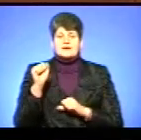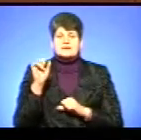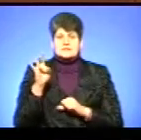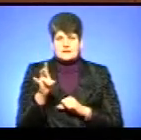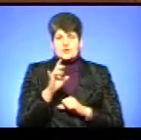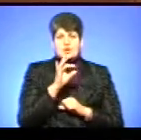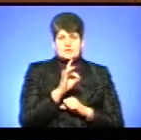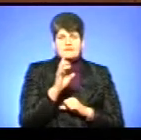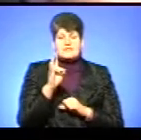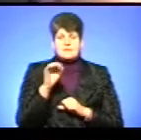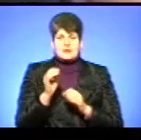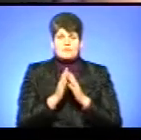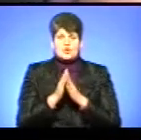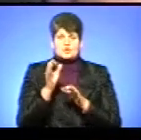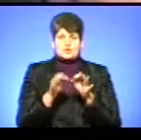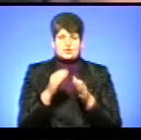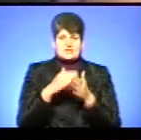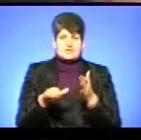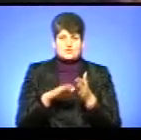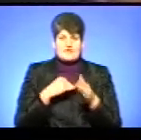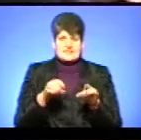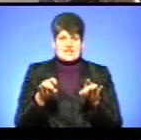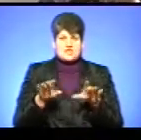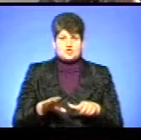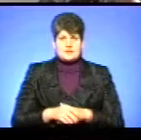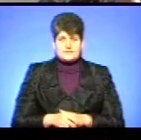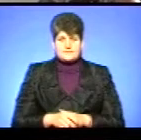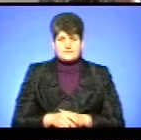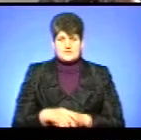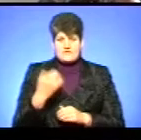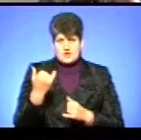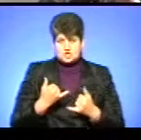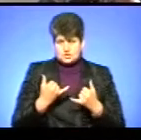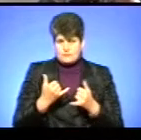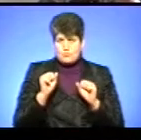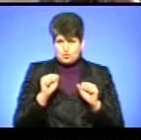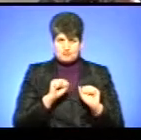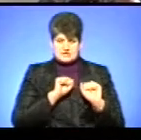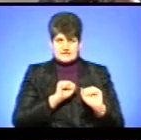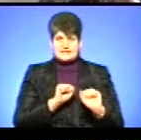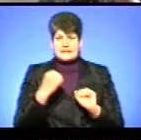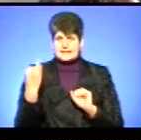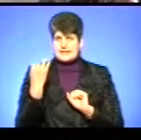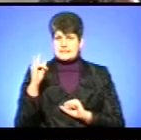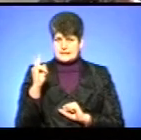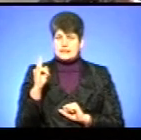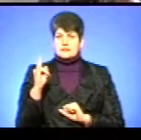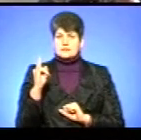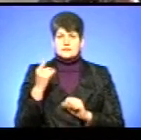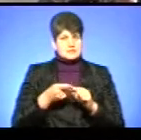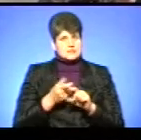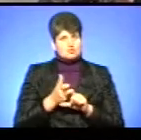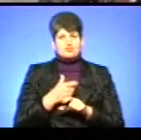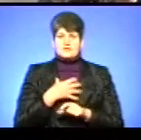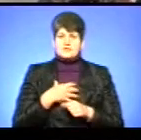Небельський просить суд скасувати рішення. Ваше честь, прошу захистити інтереси дитини. Це дуже